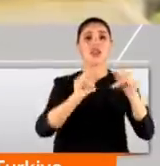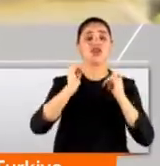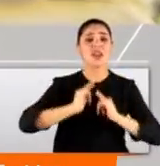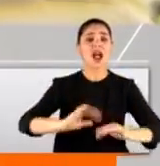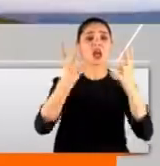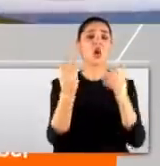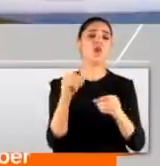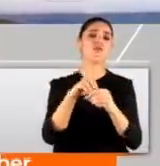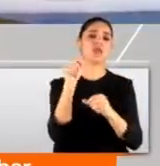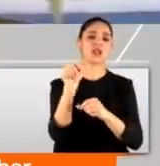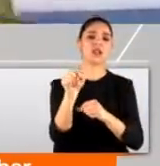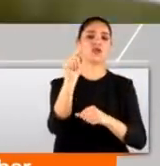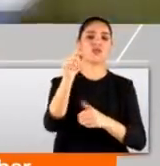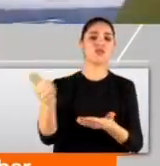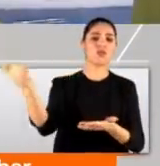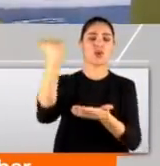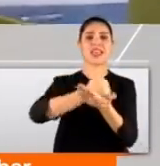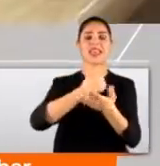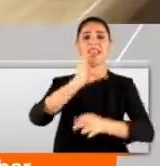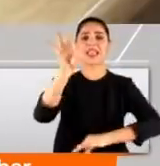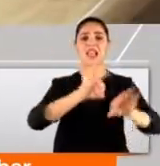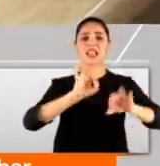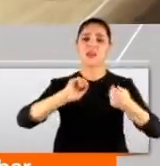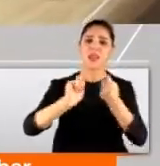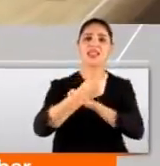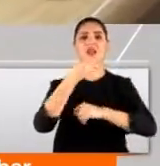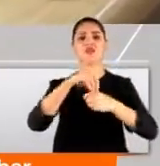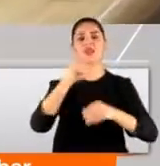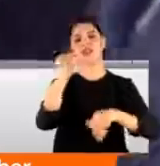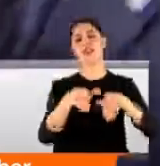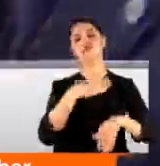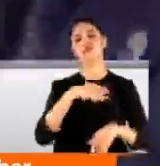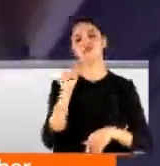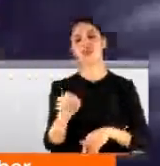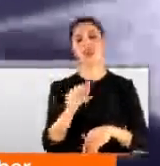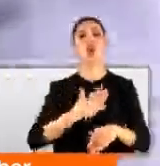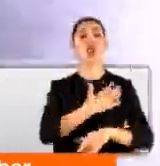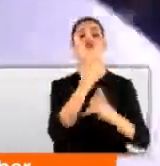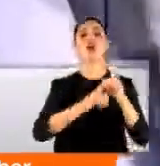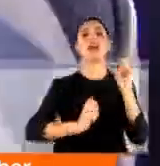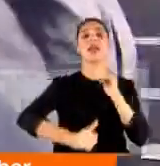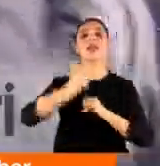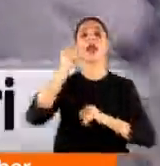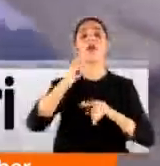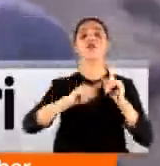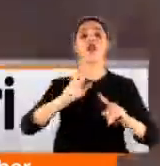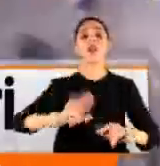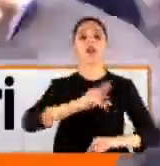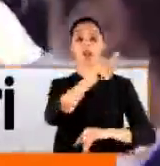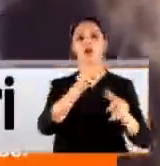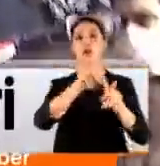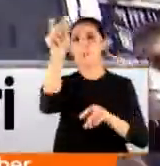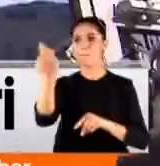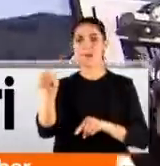etmesi için, bu iktidar sistematiğinin değişmesi için seçim istiyoruz. CHP Genel Başkanı Kemal Kılıçdaroğlu Meral